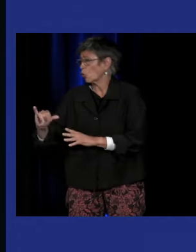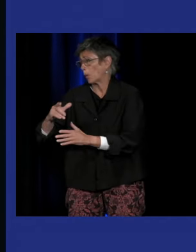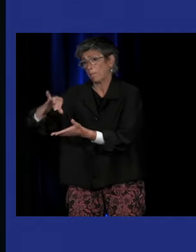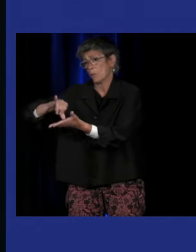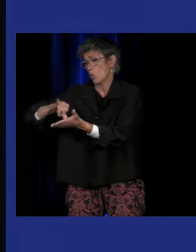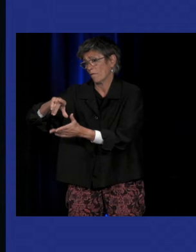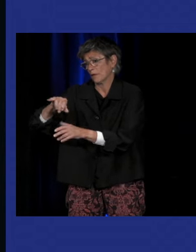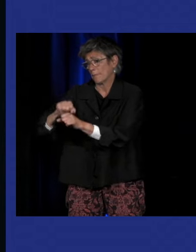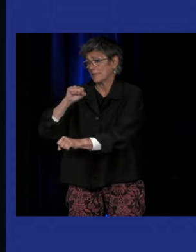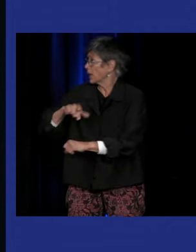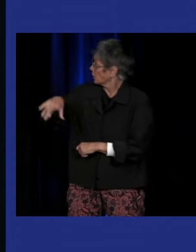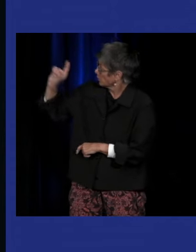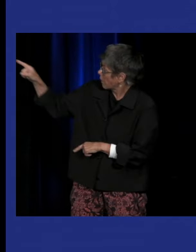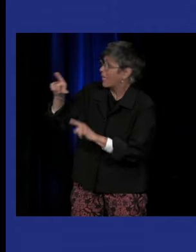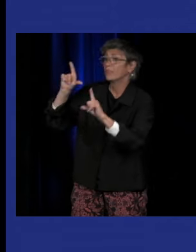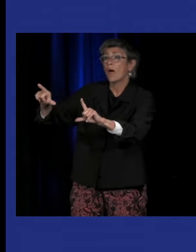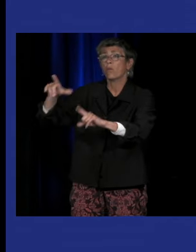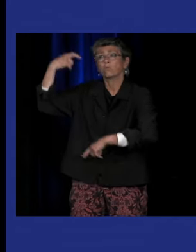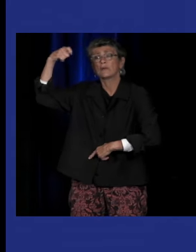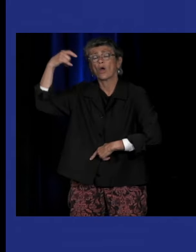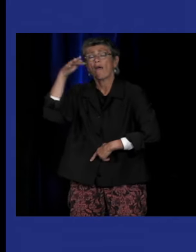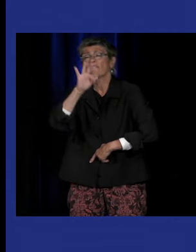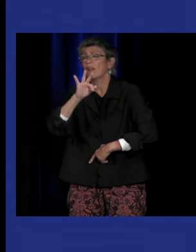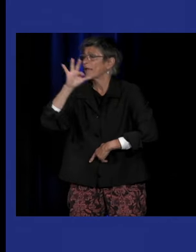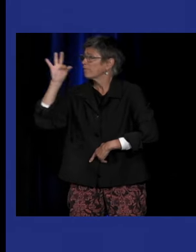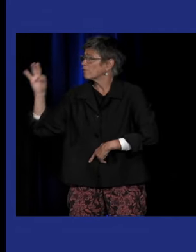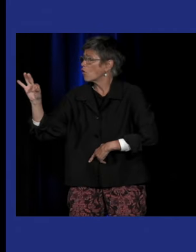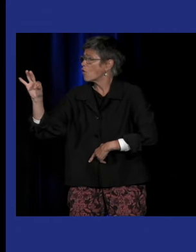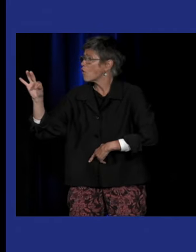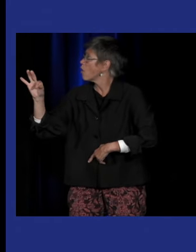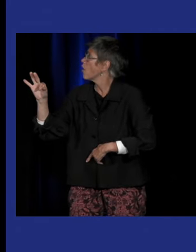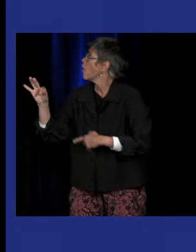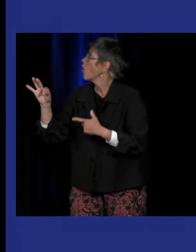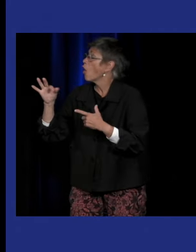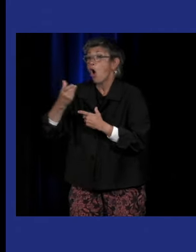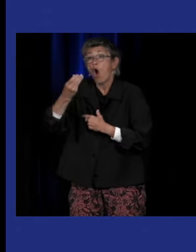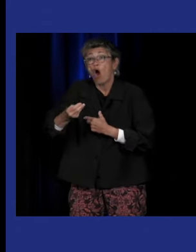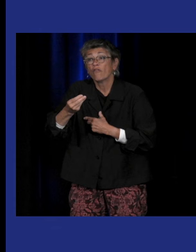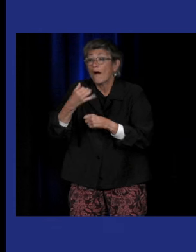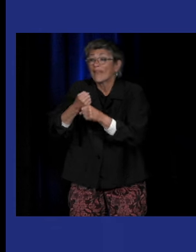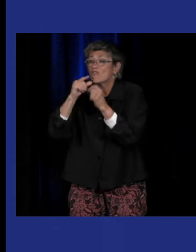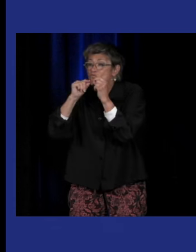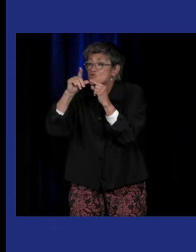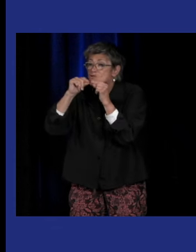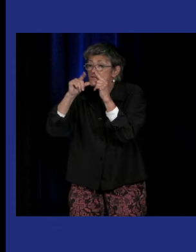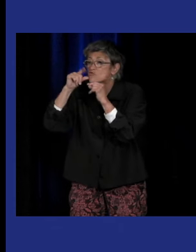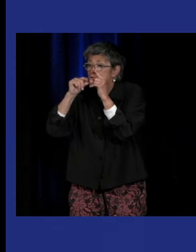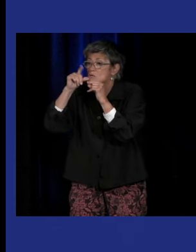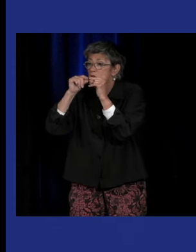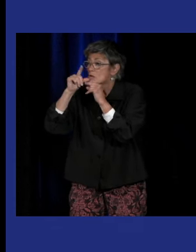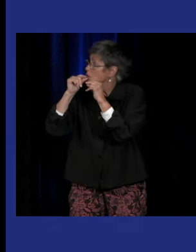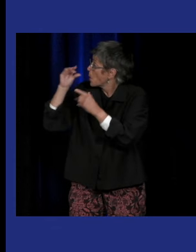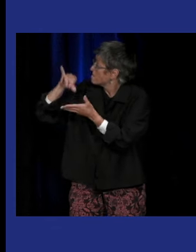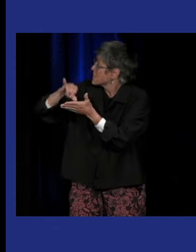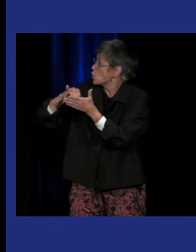il montre, avec la visite du président, un enfant qui est en train de travailler justement l'articulation de la parole orale